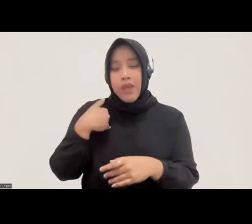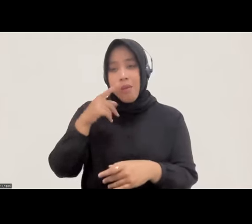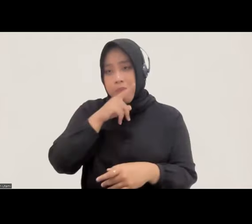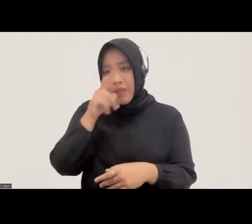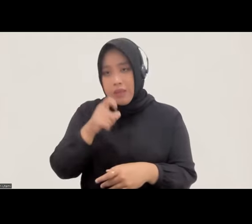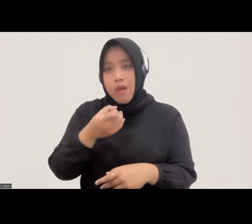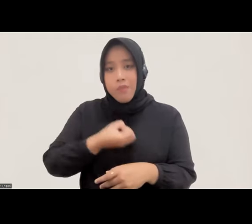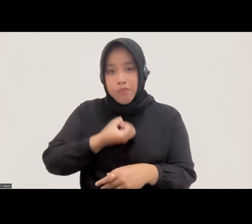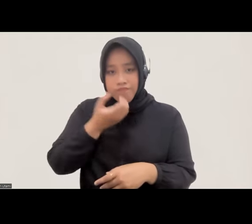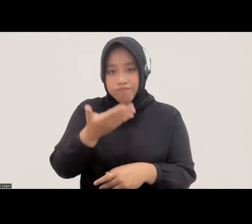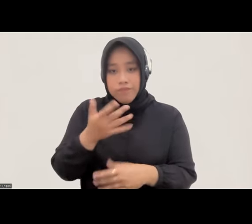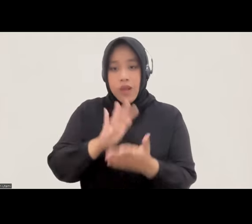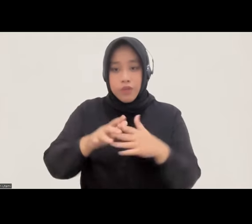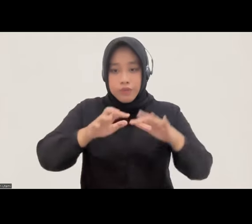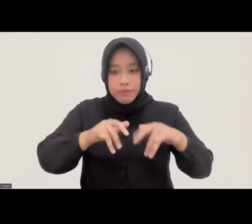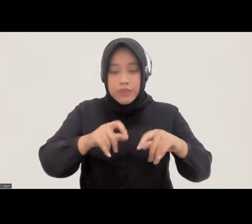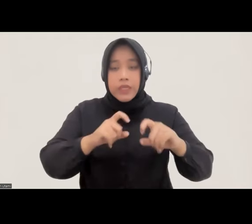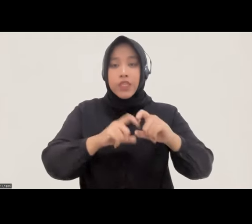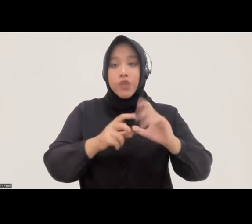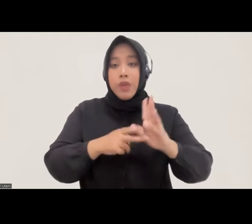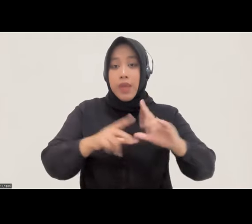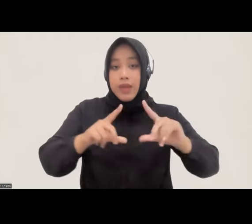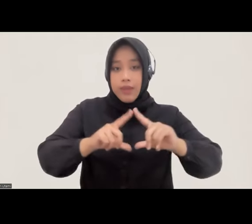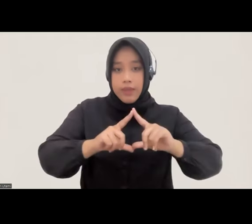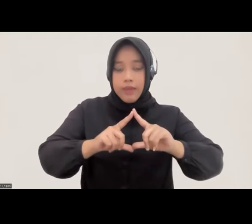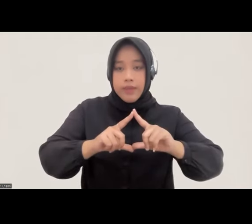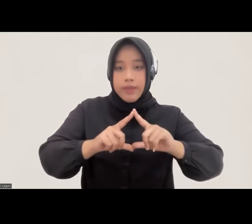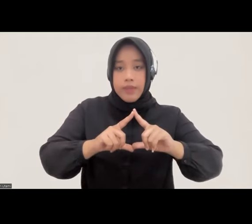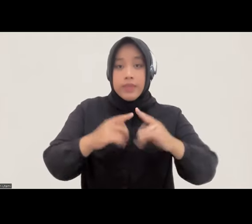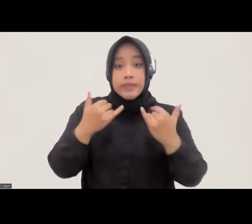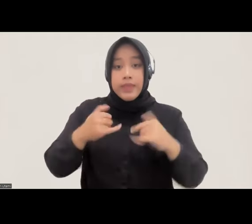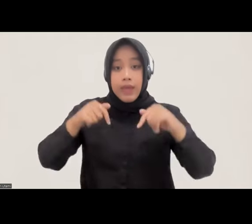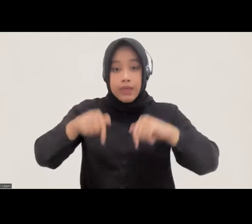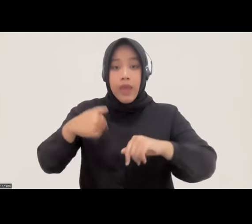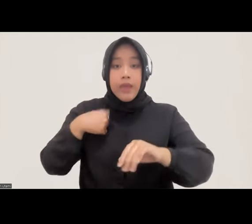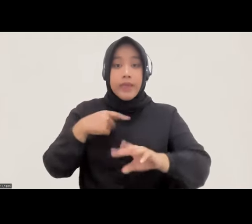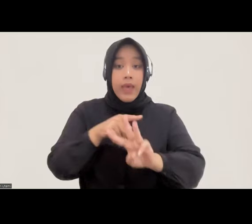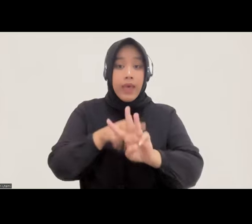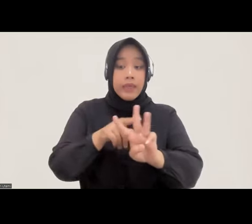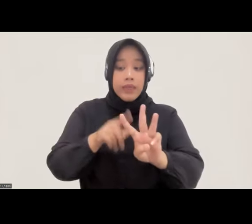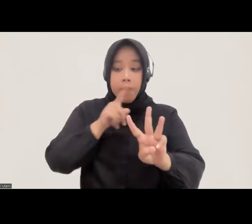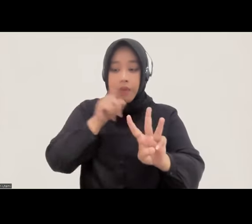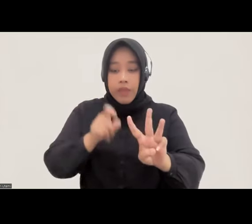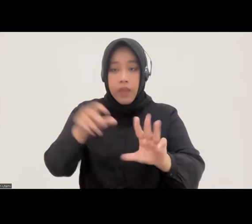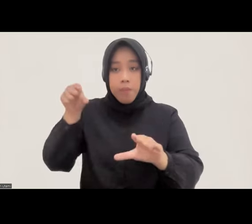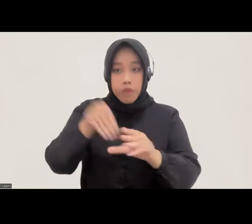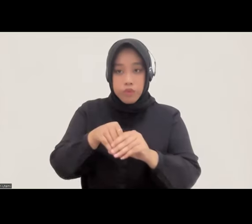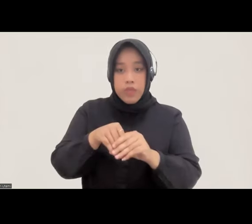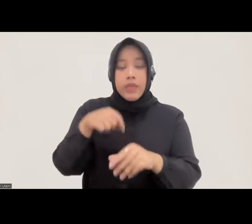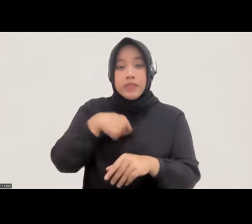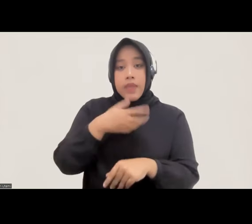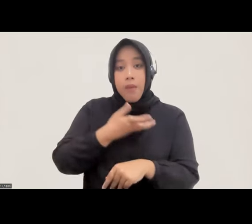diutarakan silahkan dimasukkan ke dalam kolom Q&A saat ini sudah ada tiga pertanyaan yang masuk saya akan